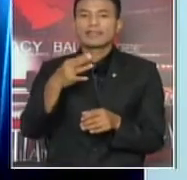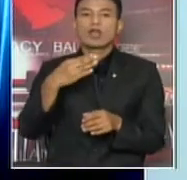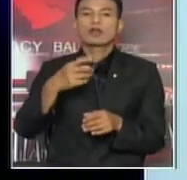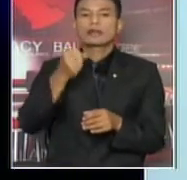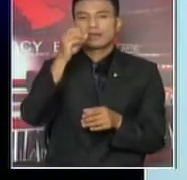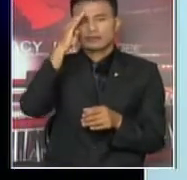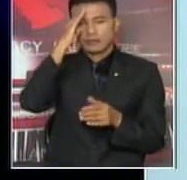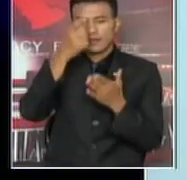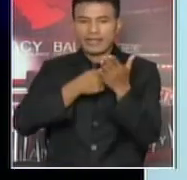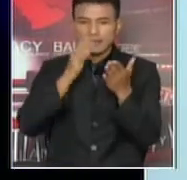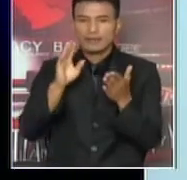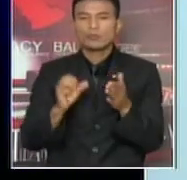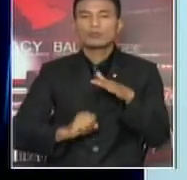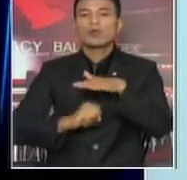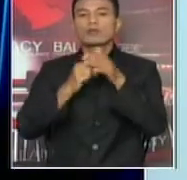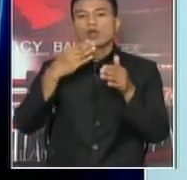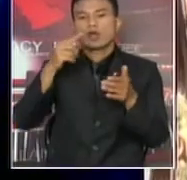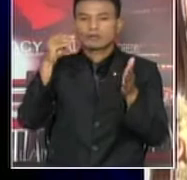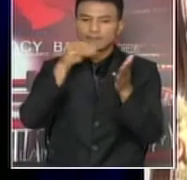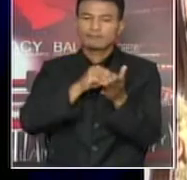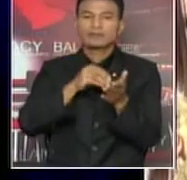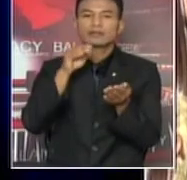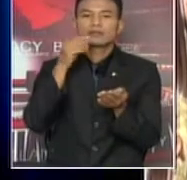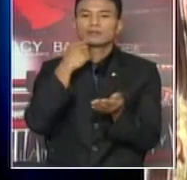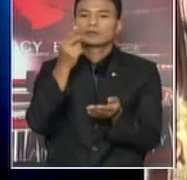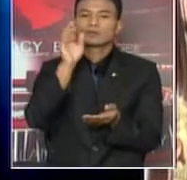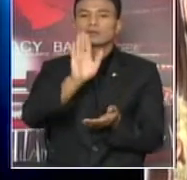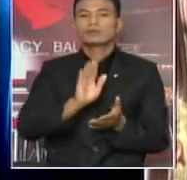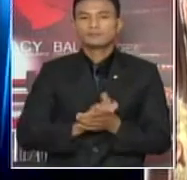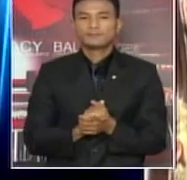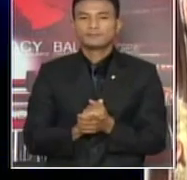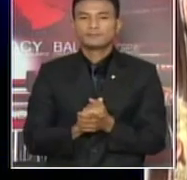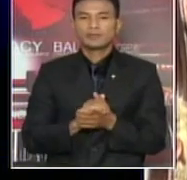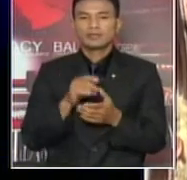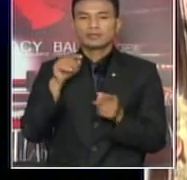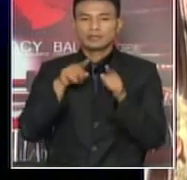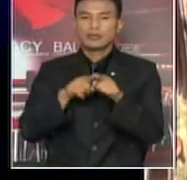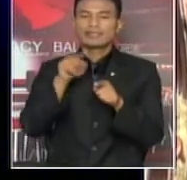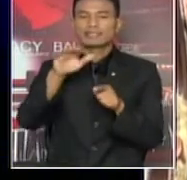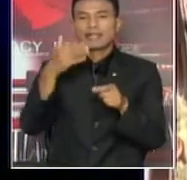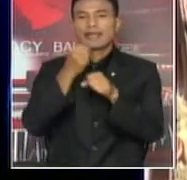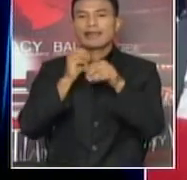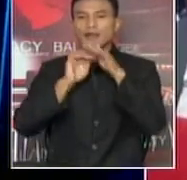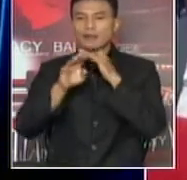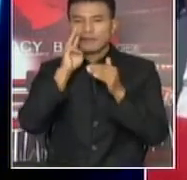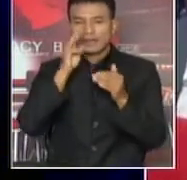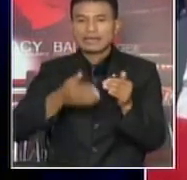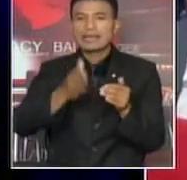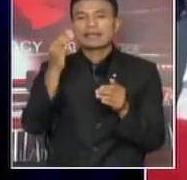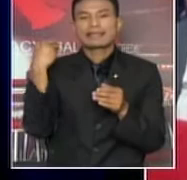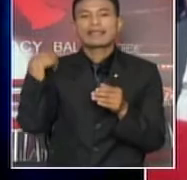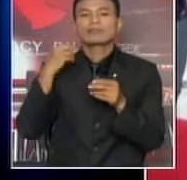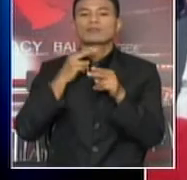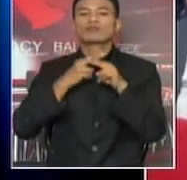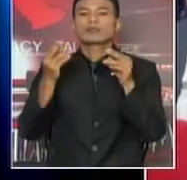मौलिक हक्को रूपमा ब्याक्ष्या गरेको उल्ले गर्न भाय। साथी तेसलाई कारिया नोयन मा लाई जाने दाइत्व पूरा